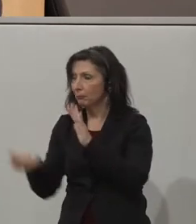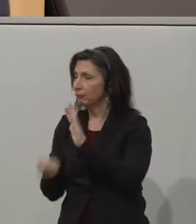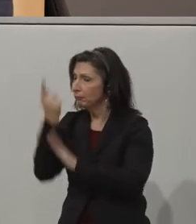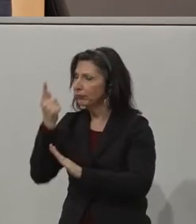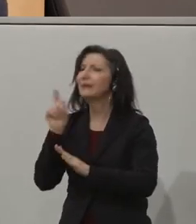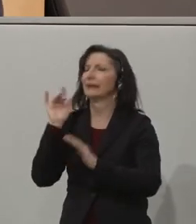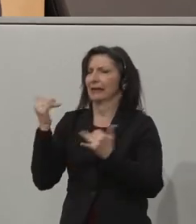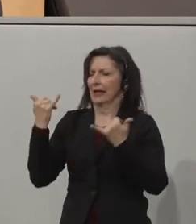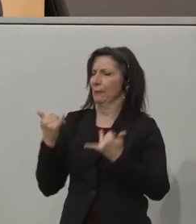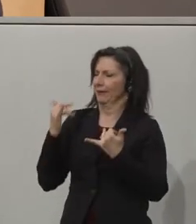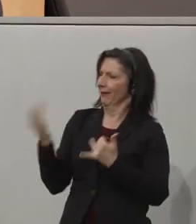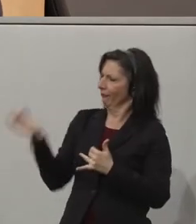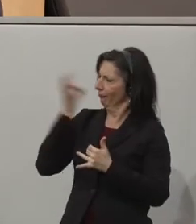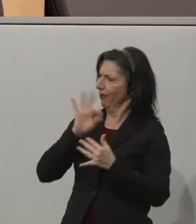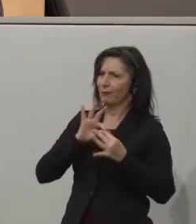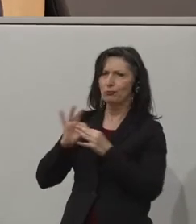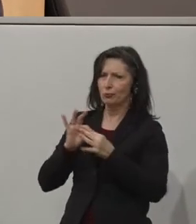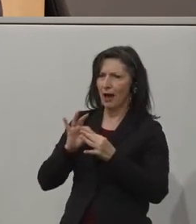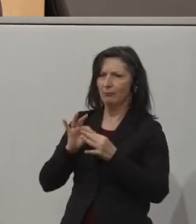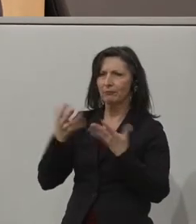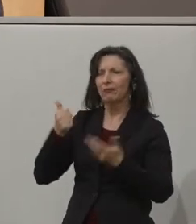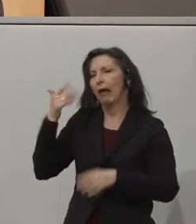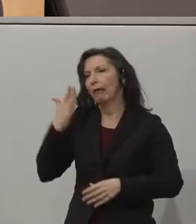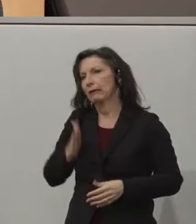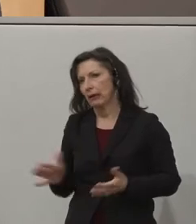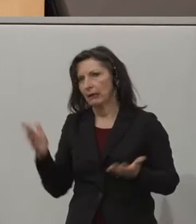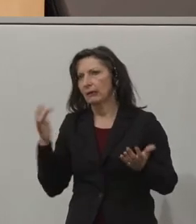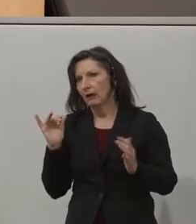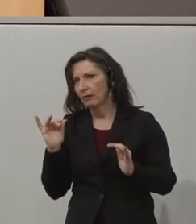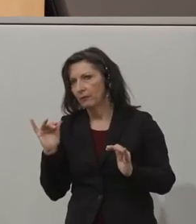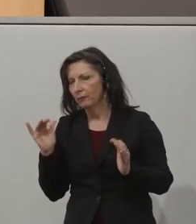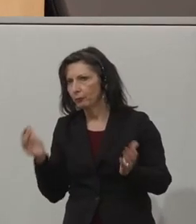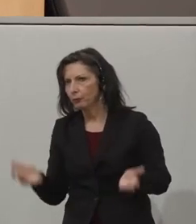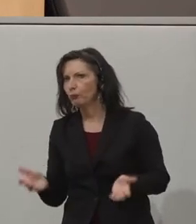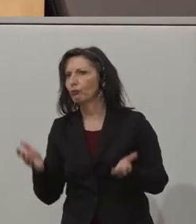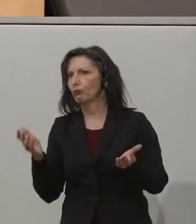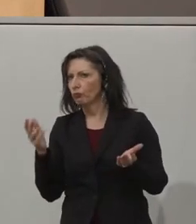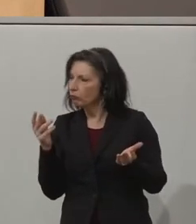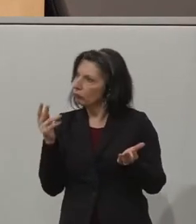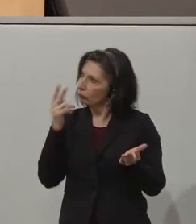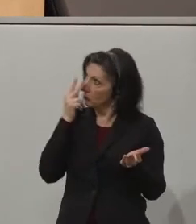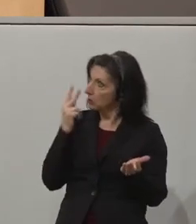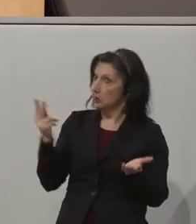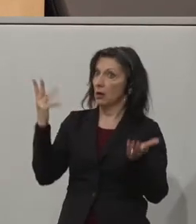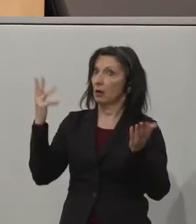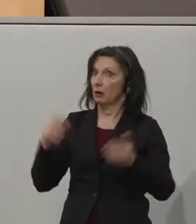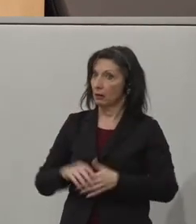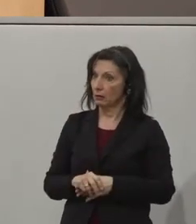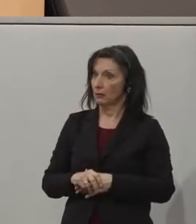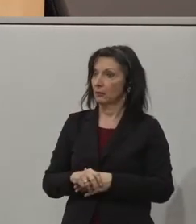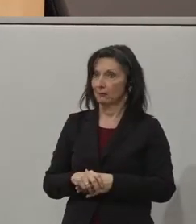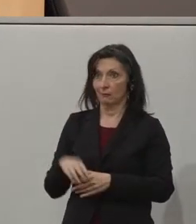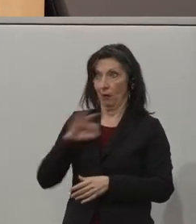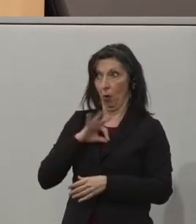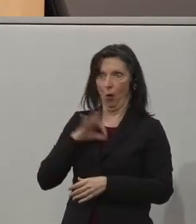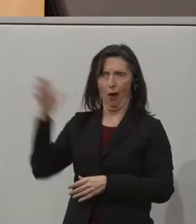zu Ihrer Frage. Auf der einen Seite ist es ja sehr toll zu sehen, wie der Kollege